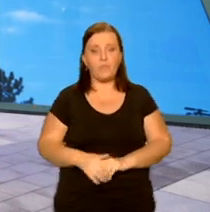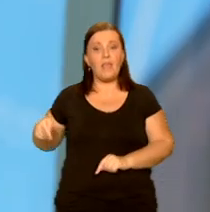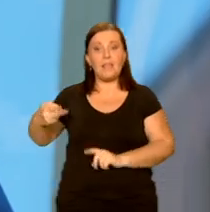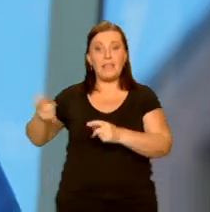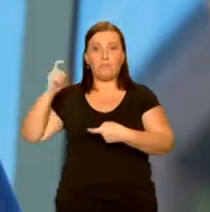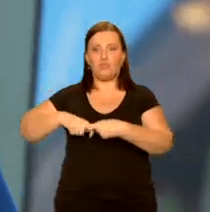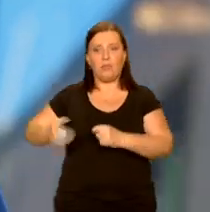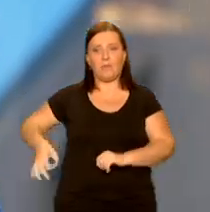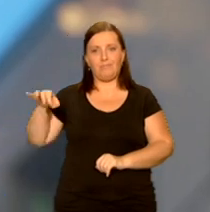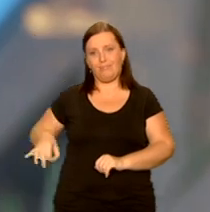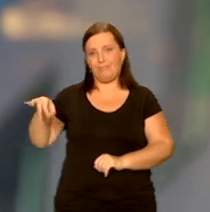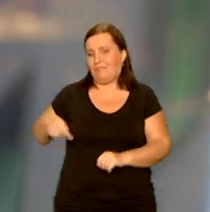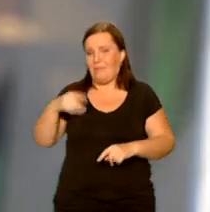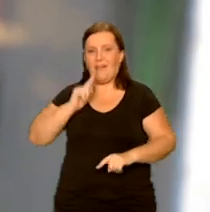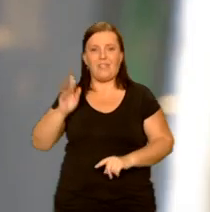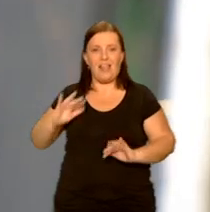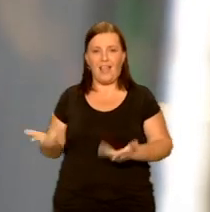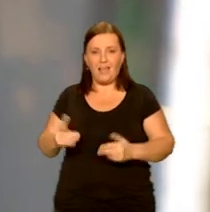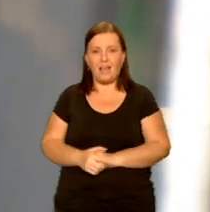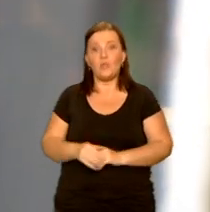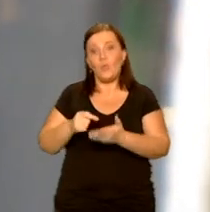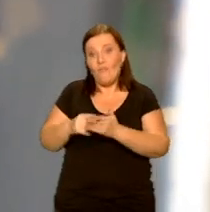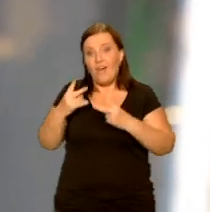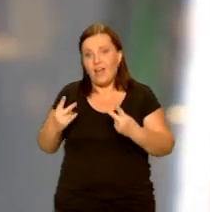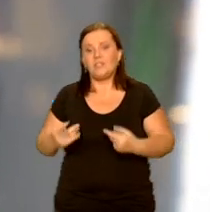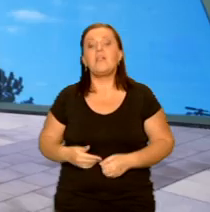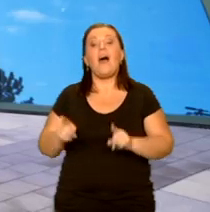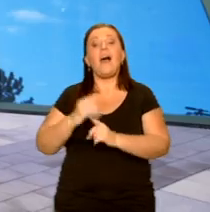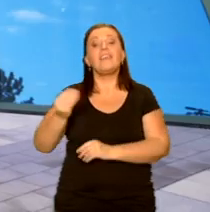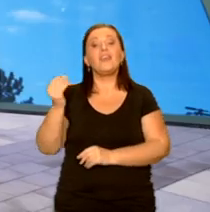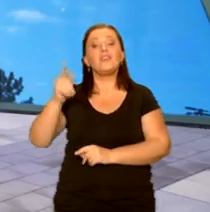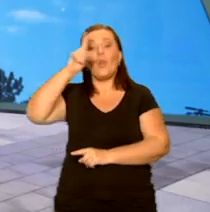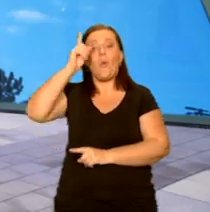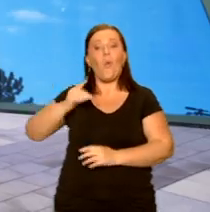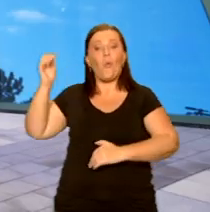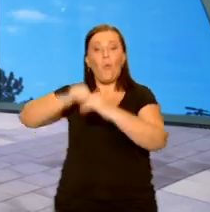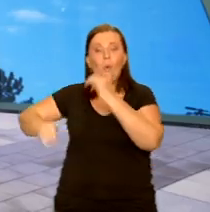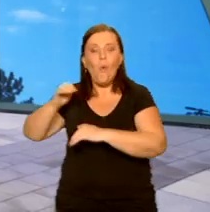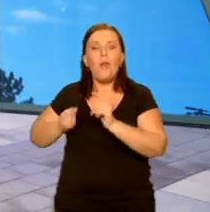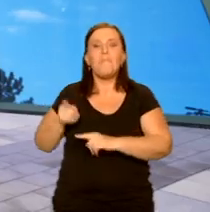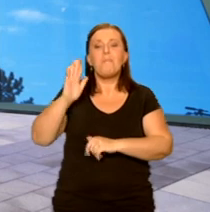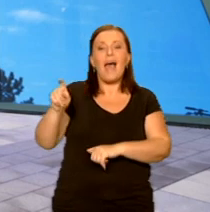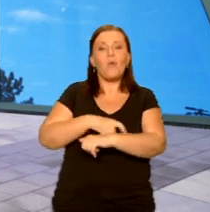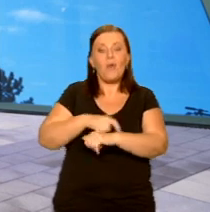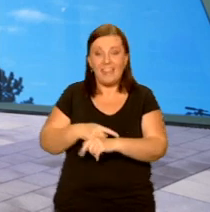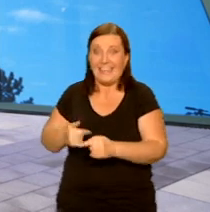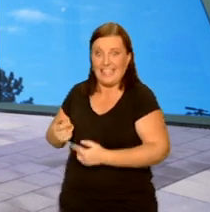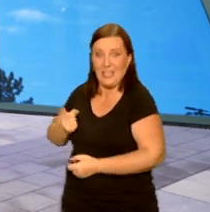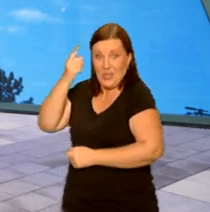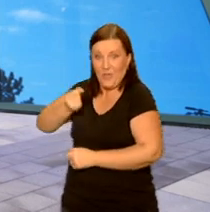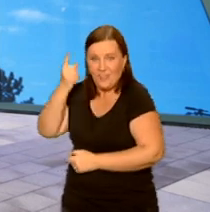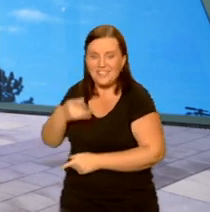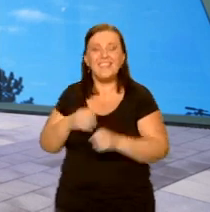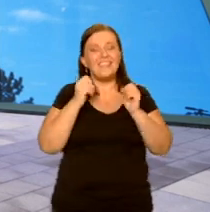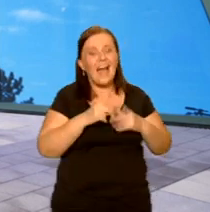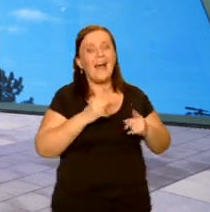niewiele, więc mogło to mieć znaczenie, tym bardziej, że górale mają gen innowacyjności i przedsiębiorczości